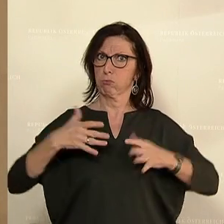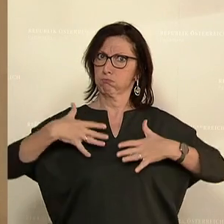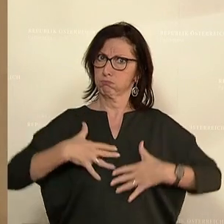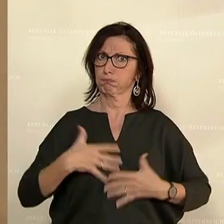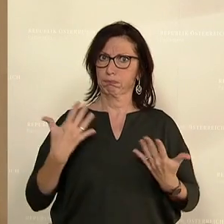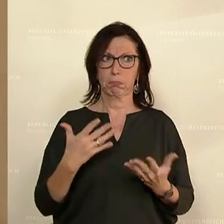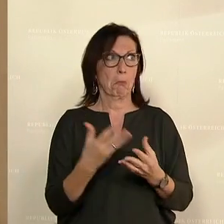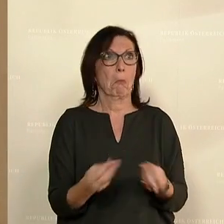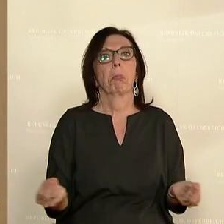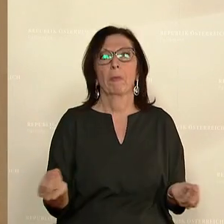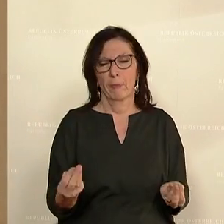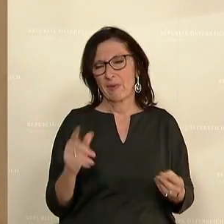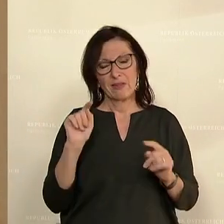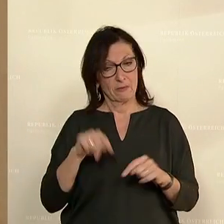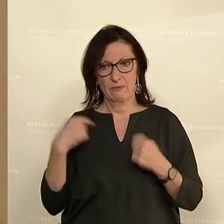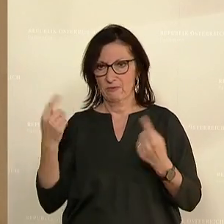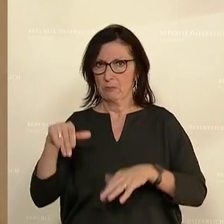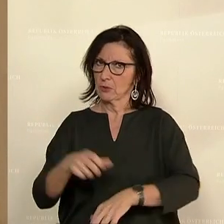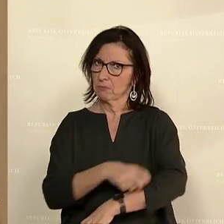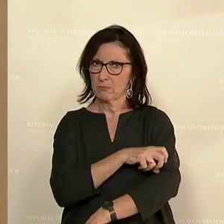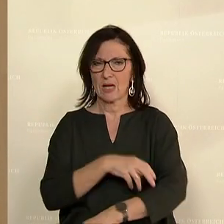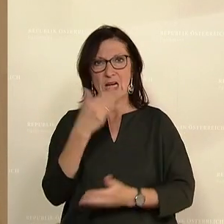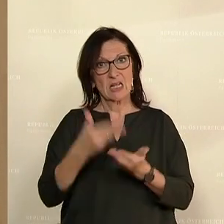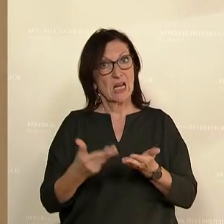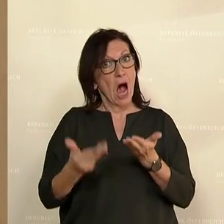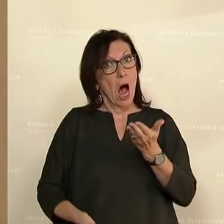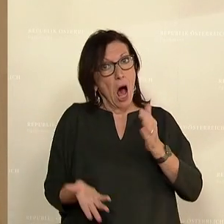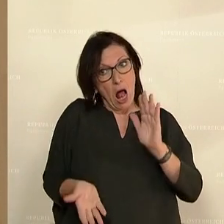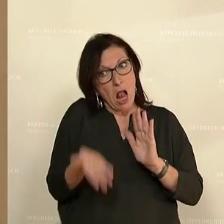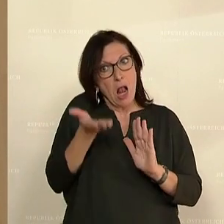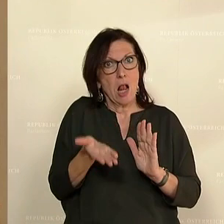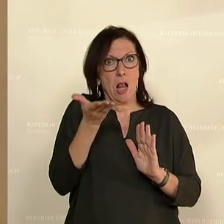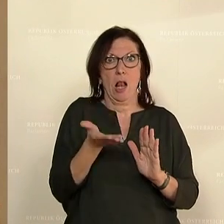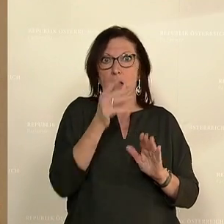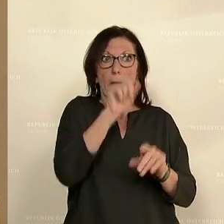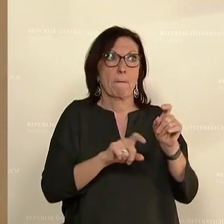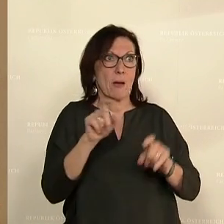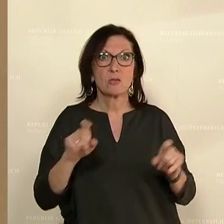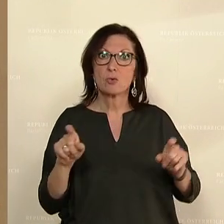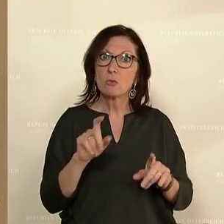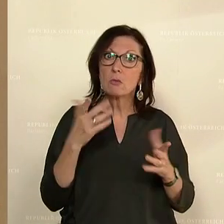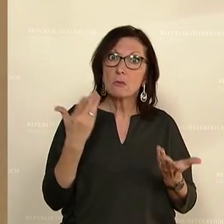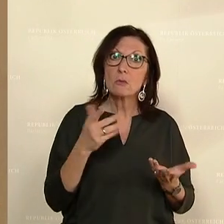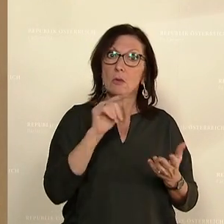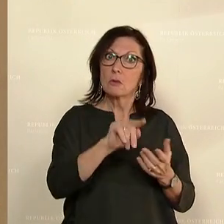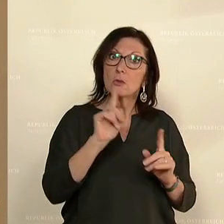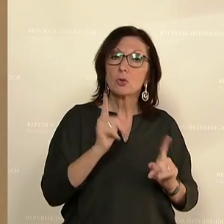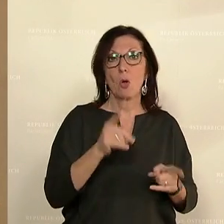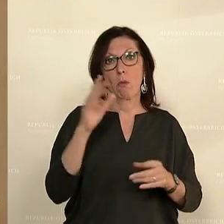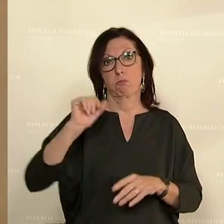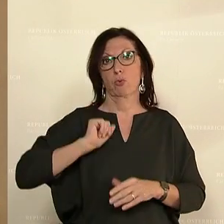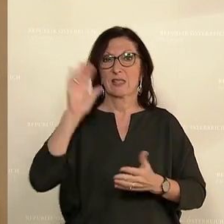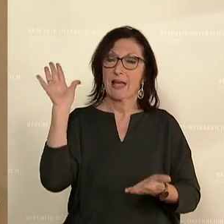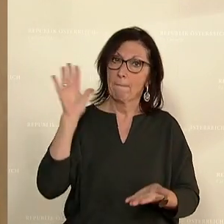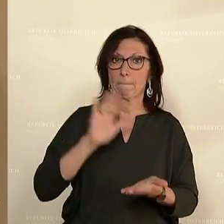in Angriff nehmen, dass wir hier ein Gehaltsniveau erreichen, dass wir diese gut ausgebildeten Leute auch beim Bundes erhalten können. Herzlichen Dank